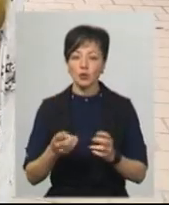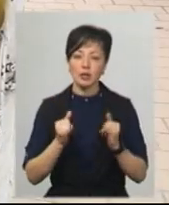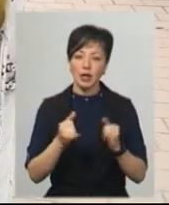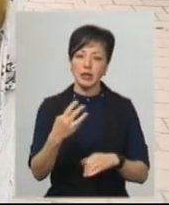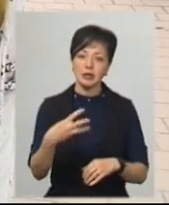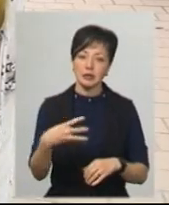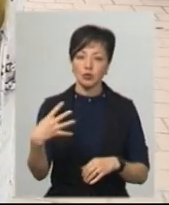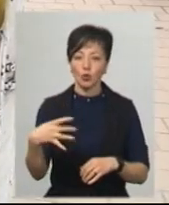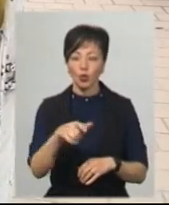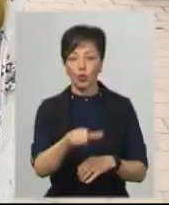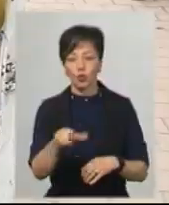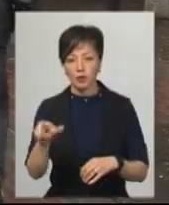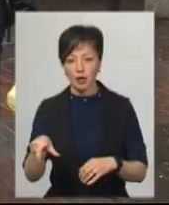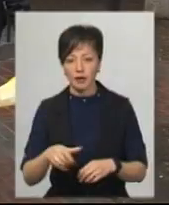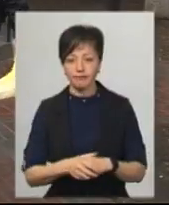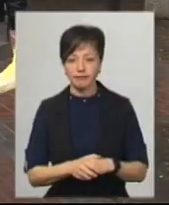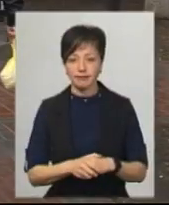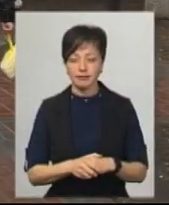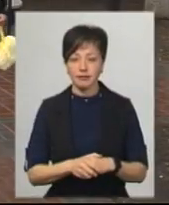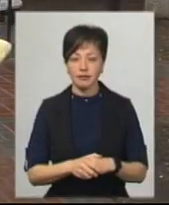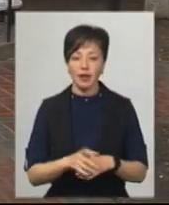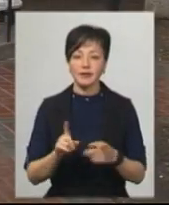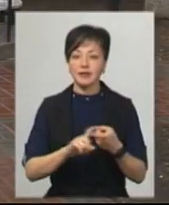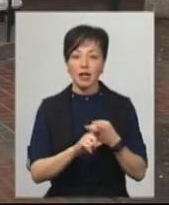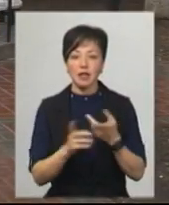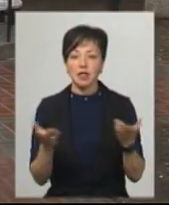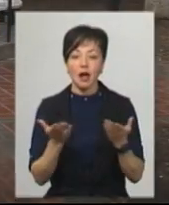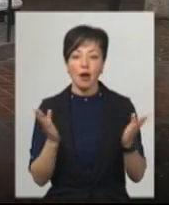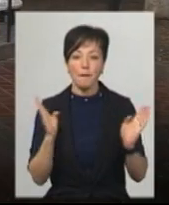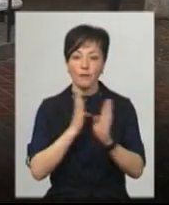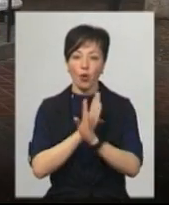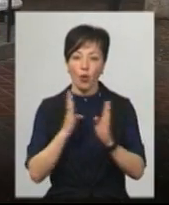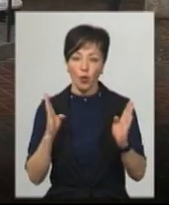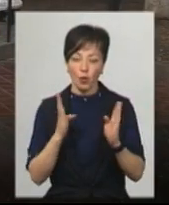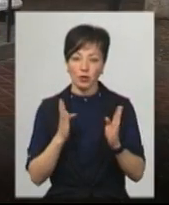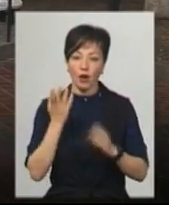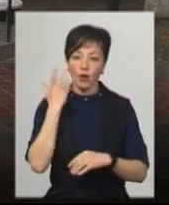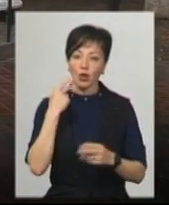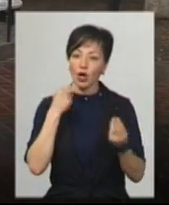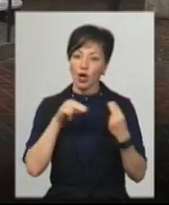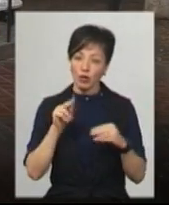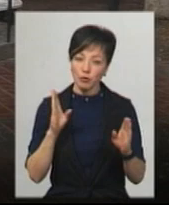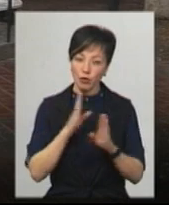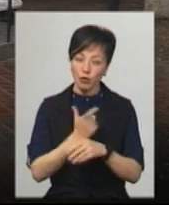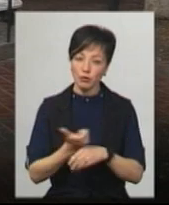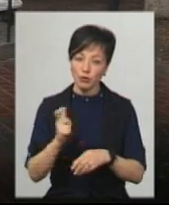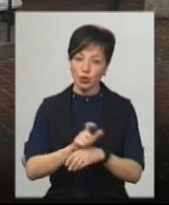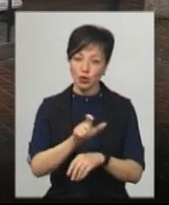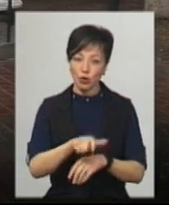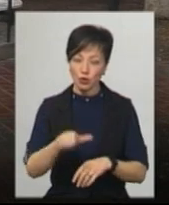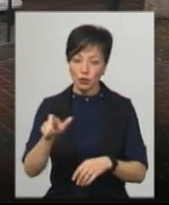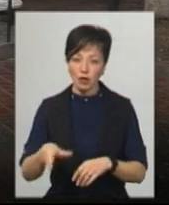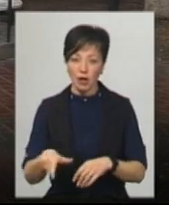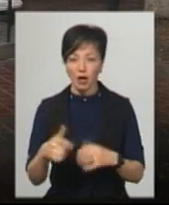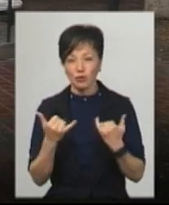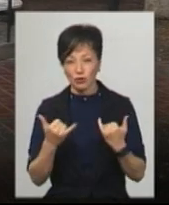людей, додає Андрій Андрійчук. В залежності, яка погода. Коли краща погода, більше людей. Коли,